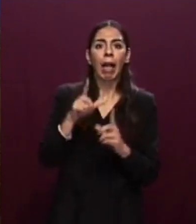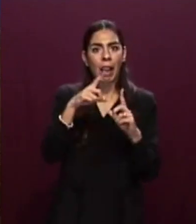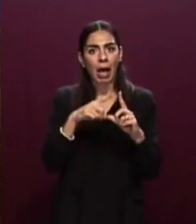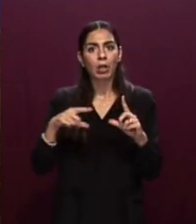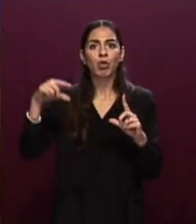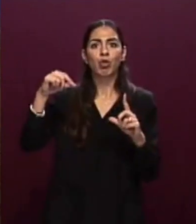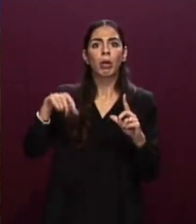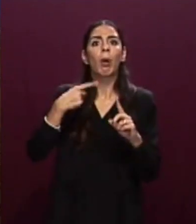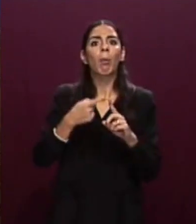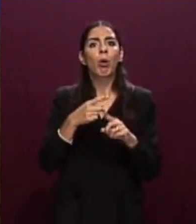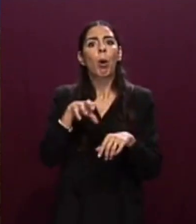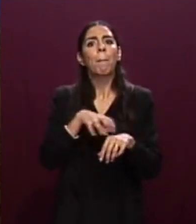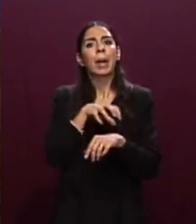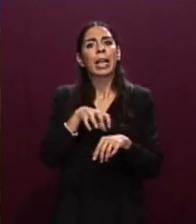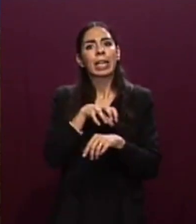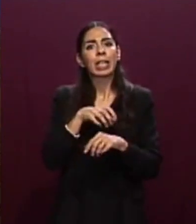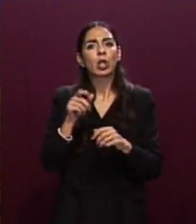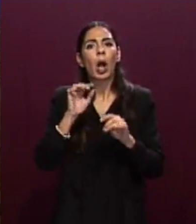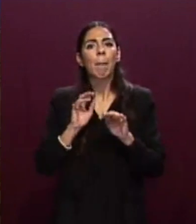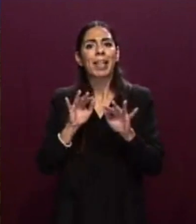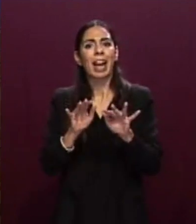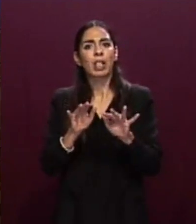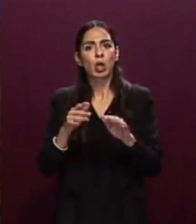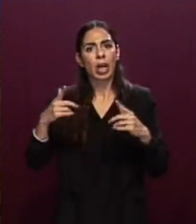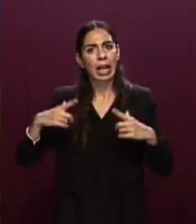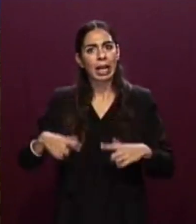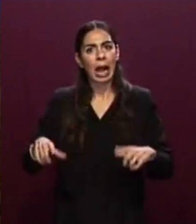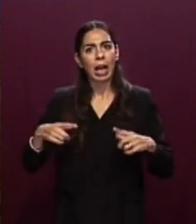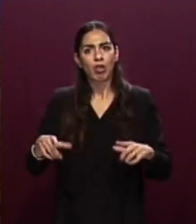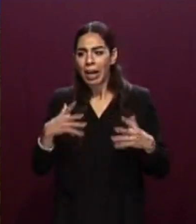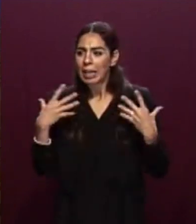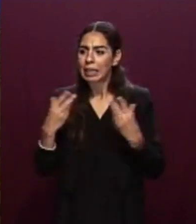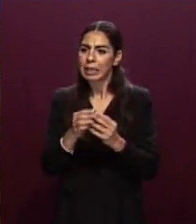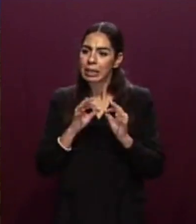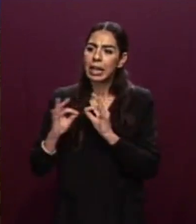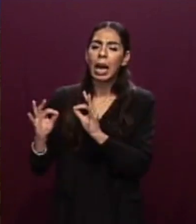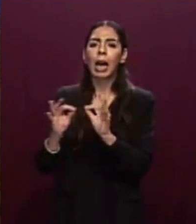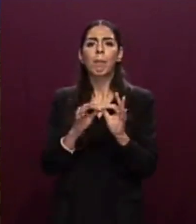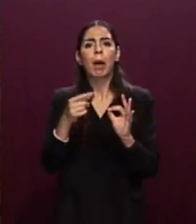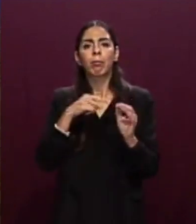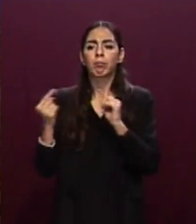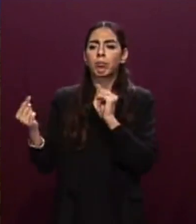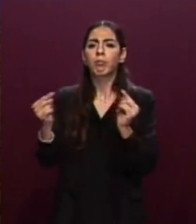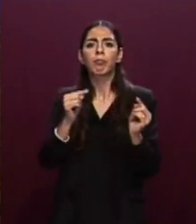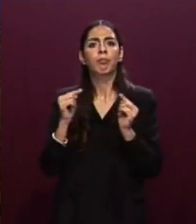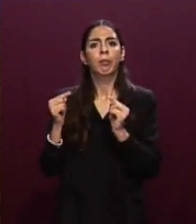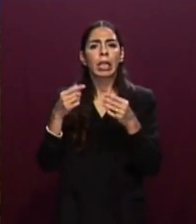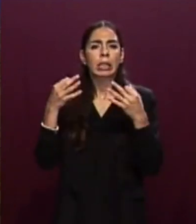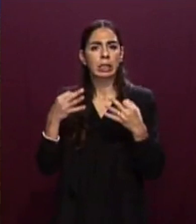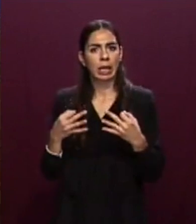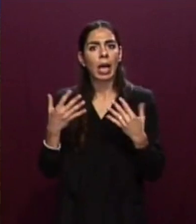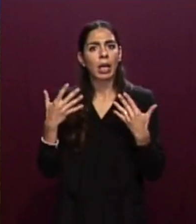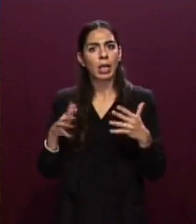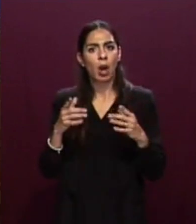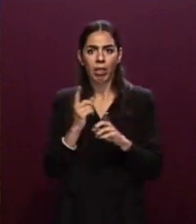dell'Emigrazione della Sitola e della Grecia, abbiamo convenuto sulla necessità e urgenza di una discussione seria su come coordinare